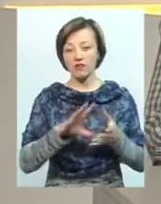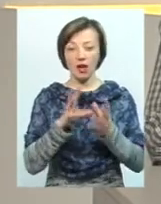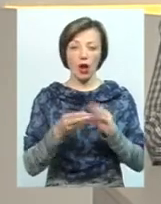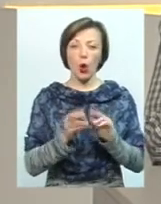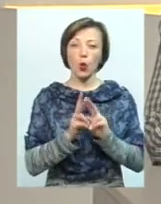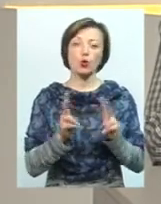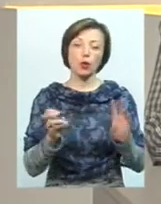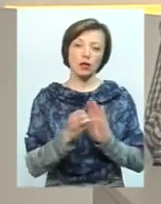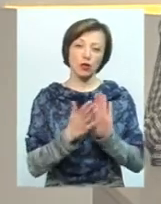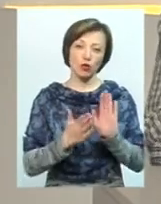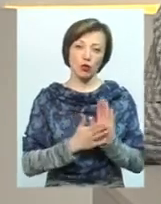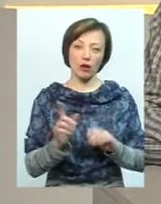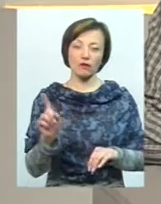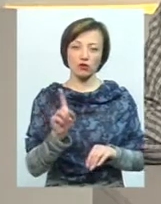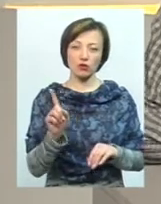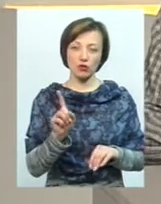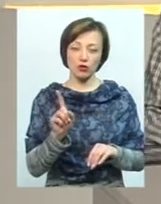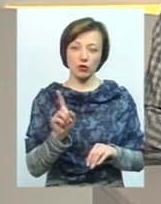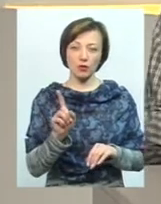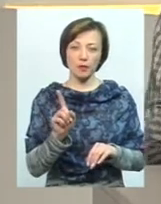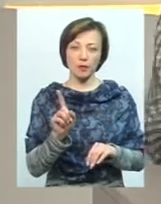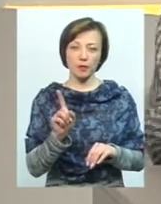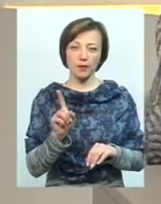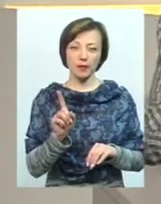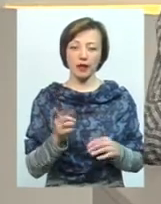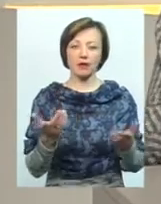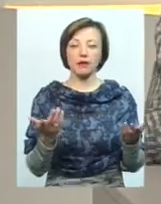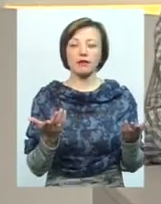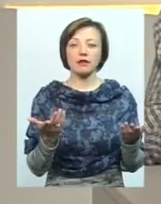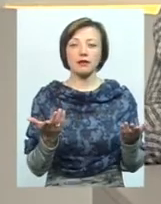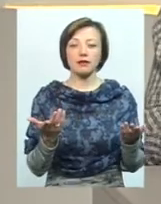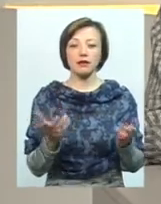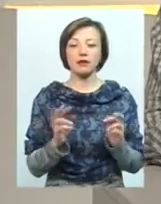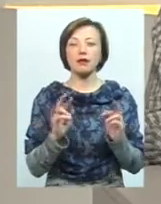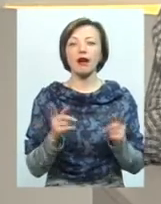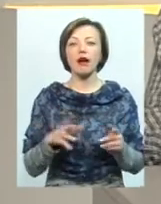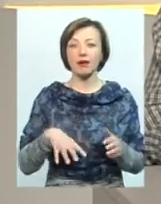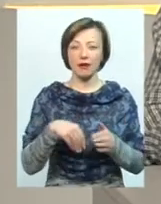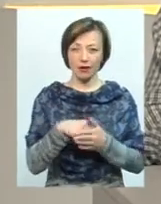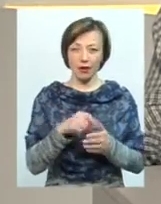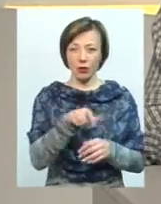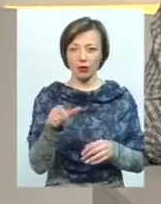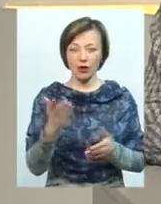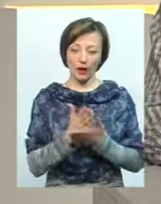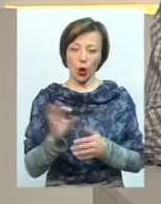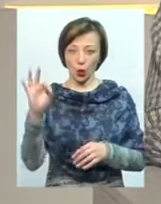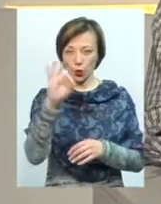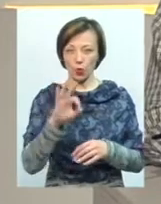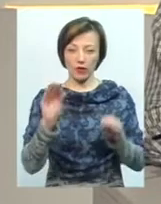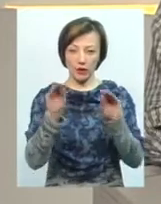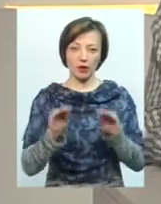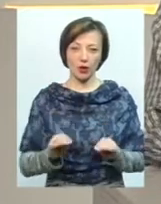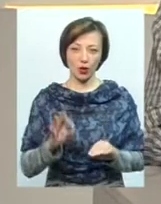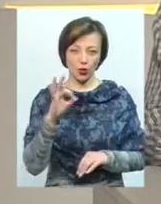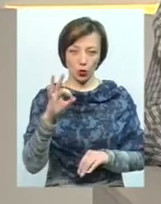задекларував, важко сказати, за який рахунок люди жили, тому що є в нас і нульові декларації. Тобто